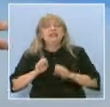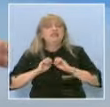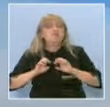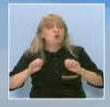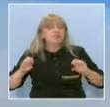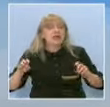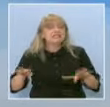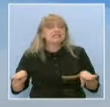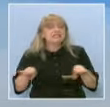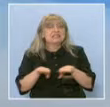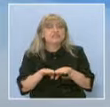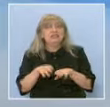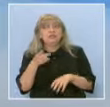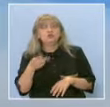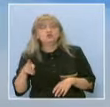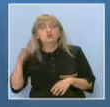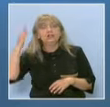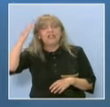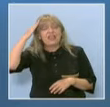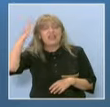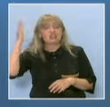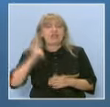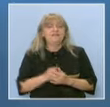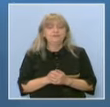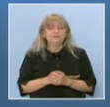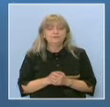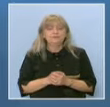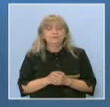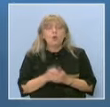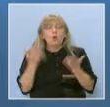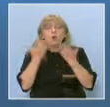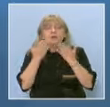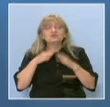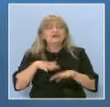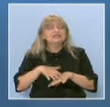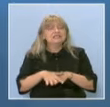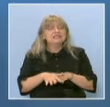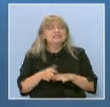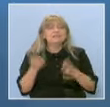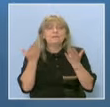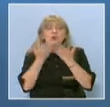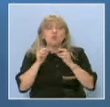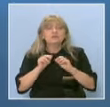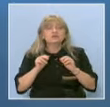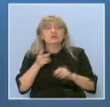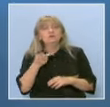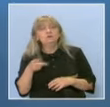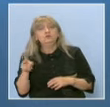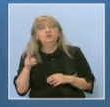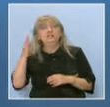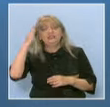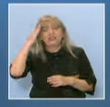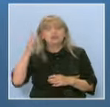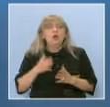в сравнение с други държави? Образвателната система. И обучението в други държави. Да,